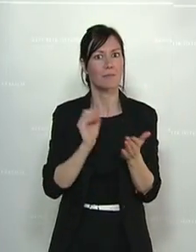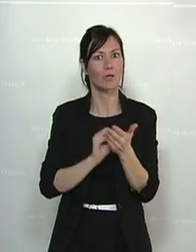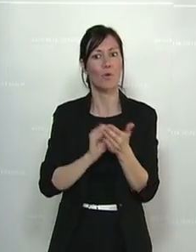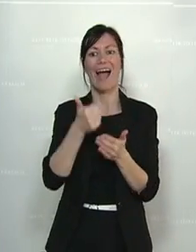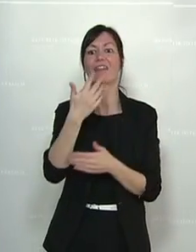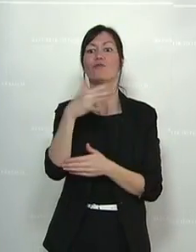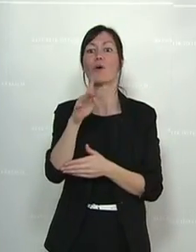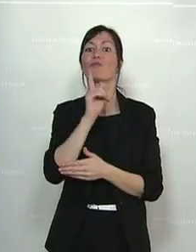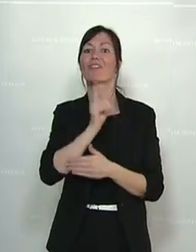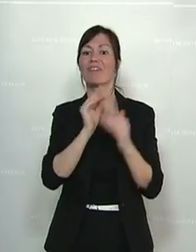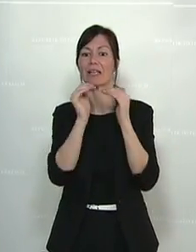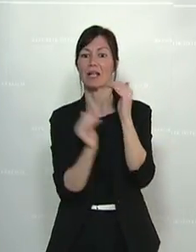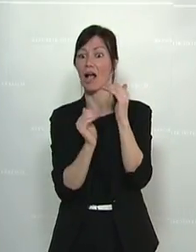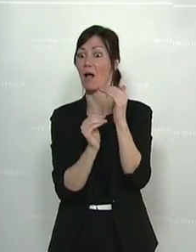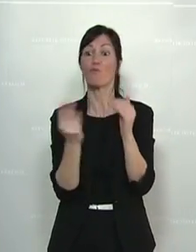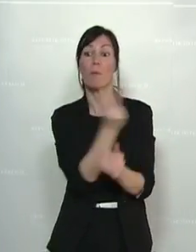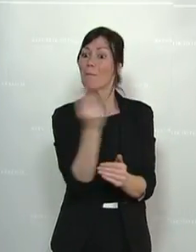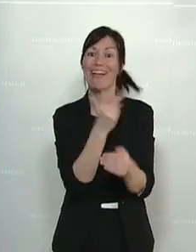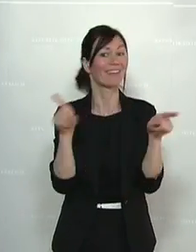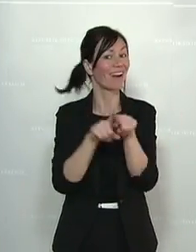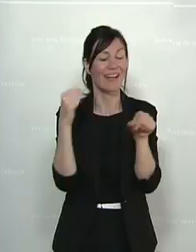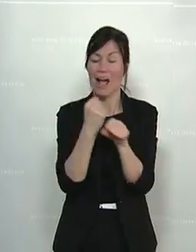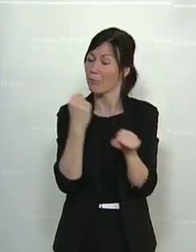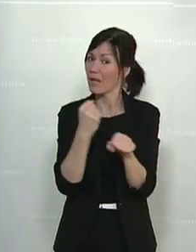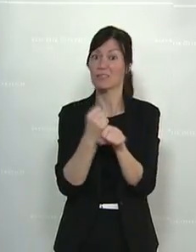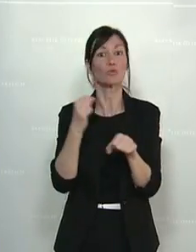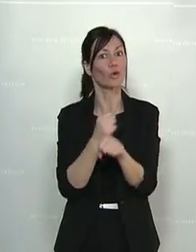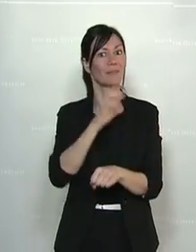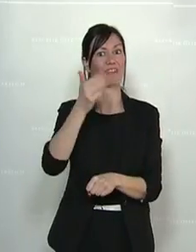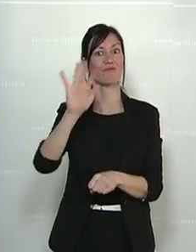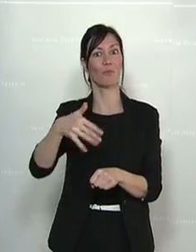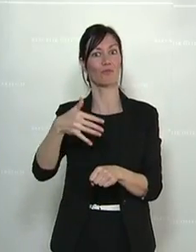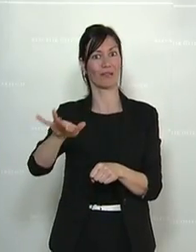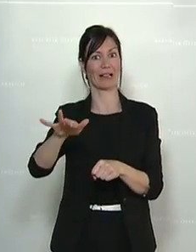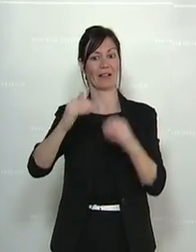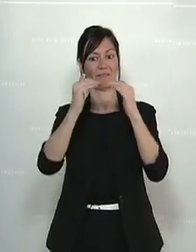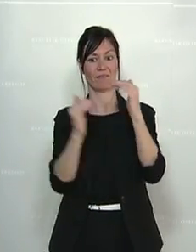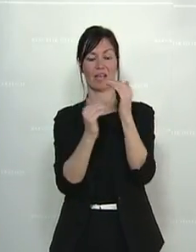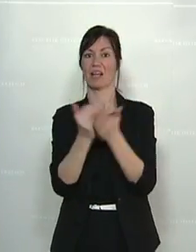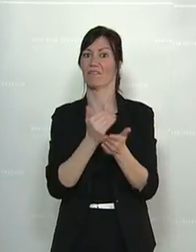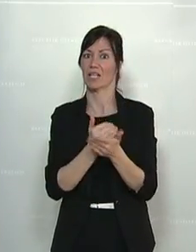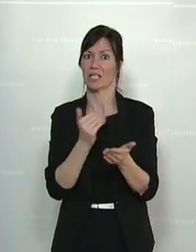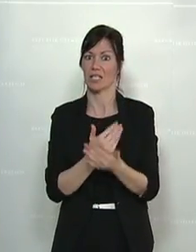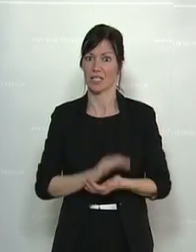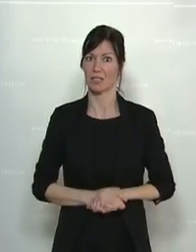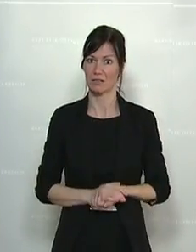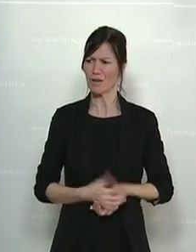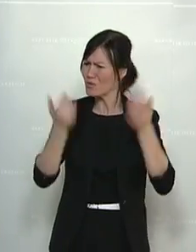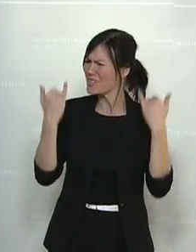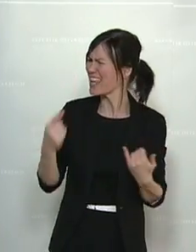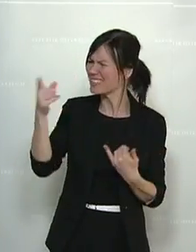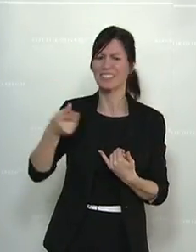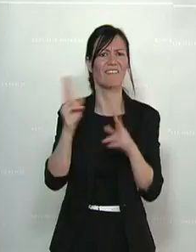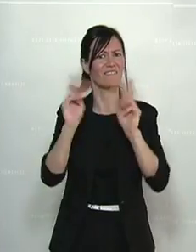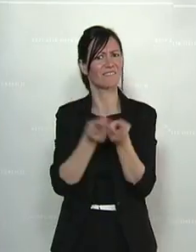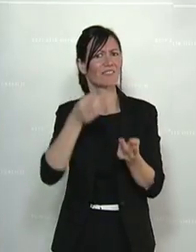jede dritte Frau verdient nicht genug, um selbst für ihren Lebensunterhalt sorgen zu können. Und das ist traurig. Und jetzt, am Weltfrauentag, schlagen Sie die Medien